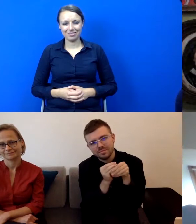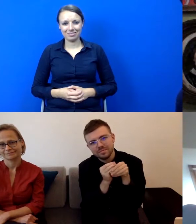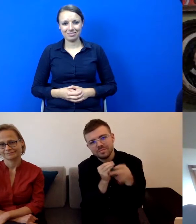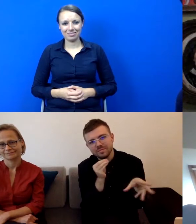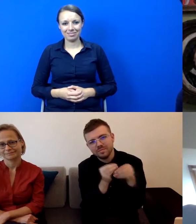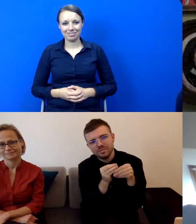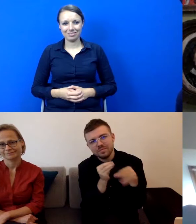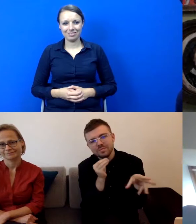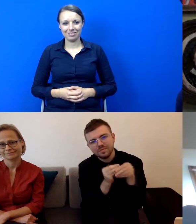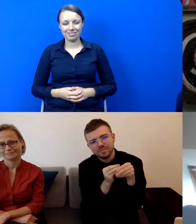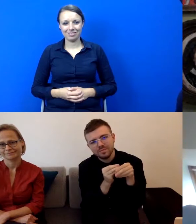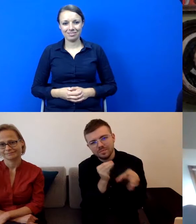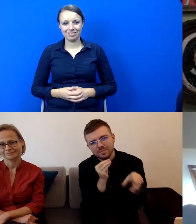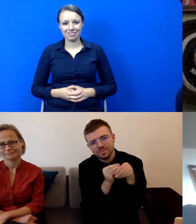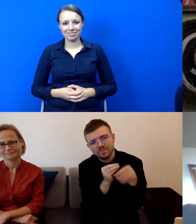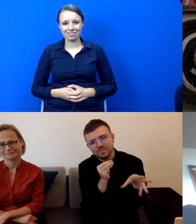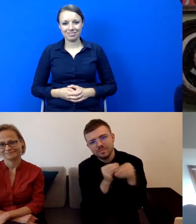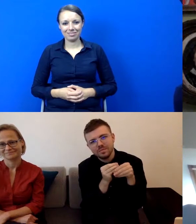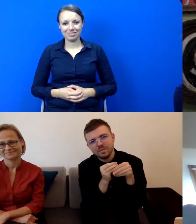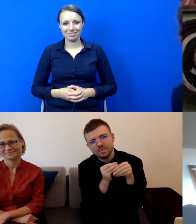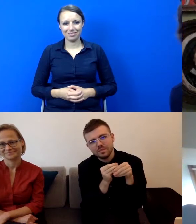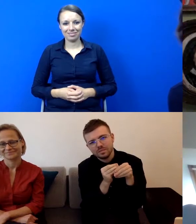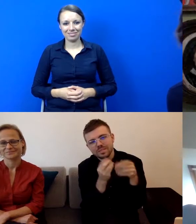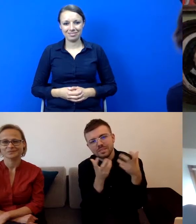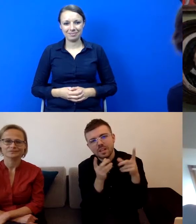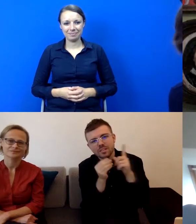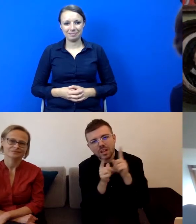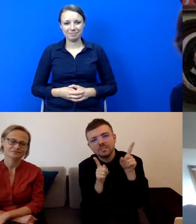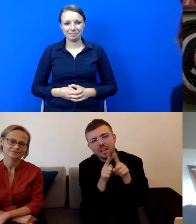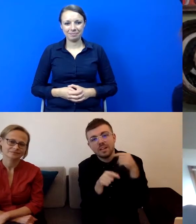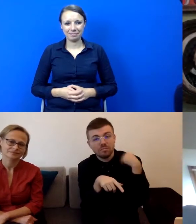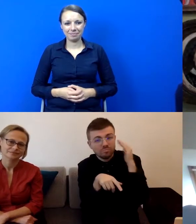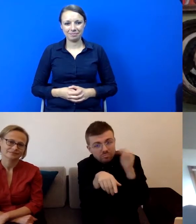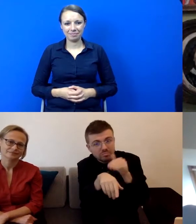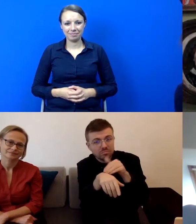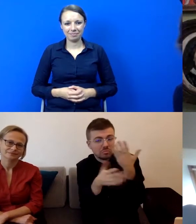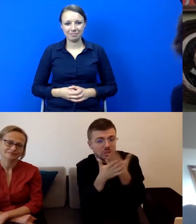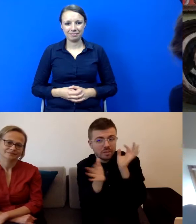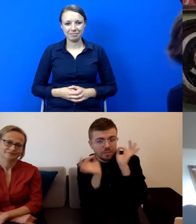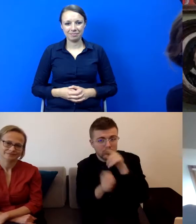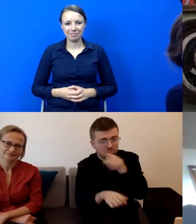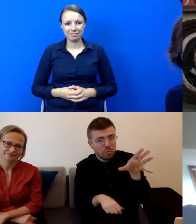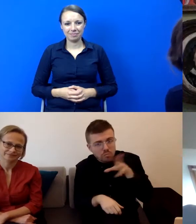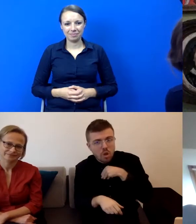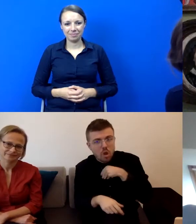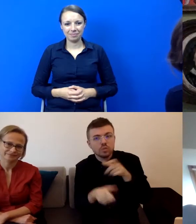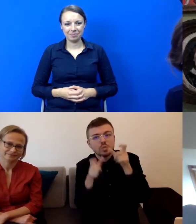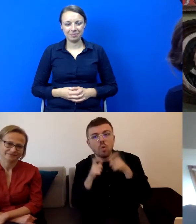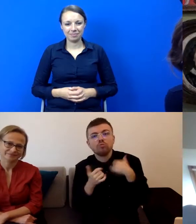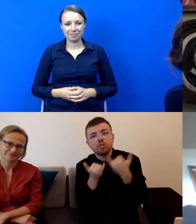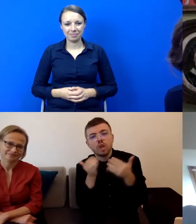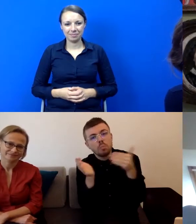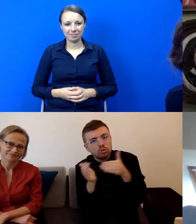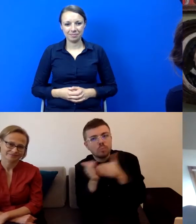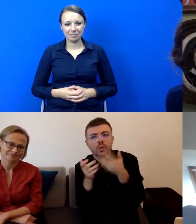Także zapraszam wszystkich widzów, którzy nas dzisiaj oglądają do tego, żeby przychodzili do zachęty. Ja też